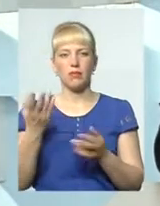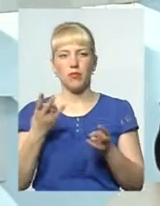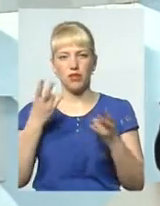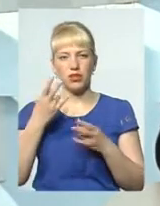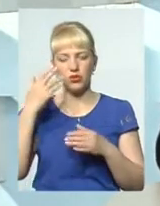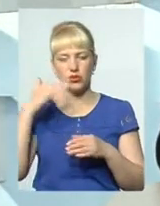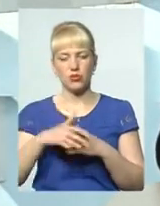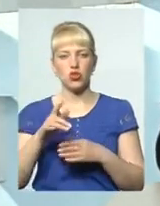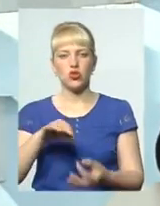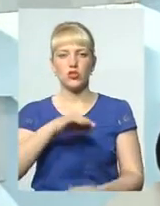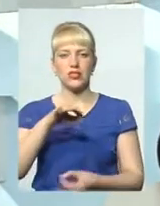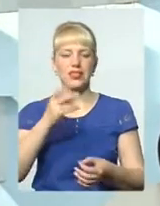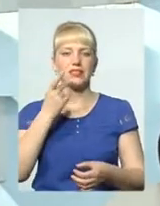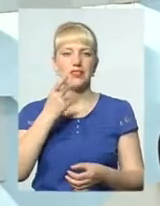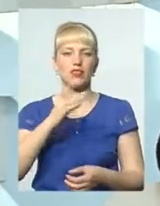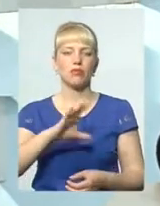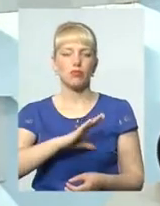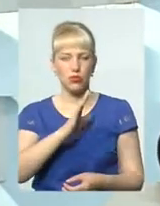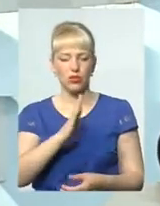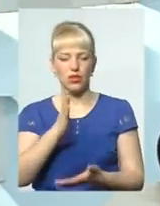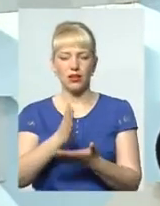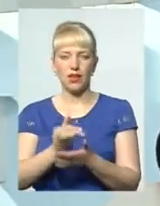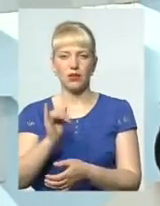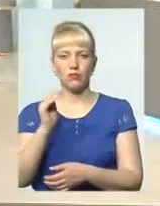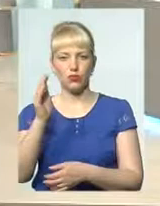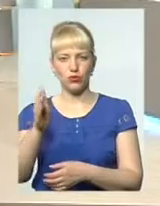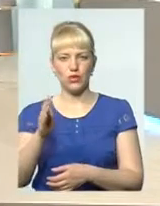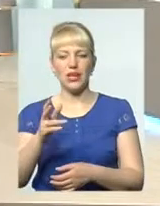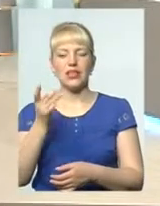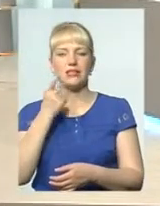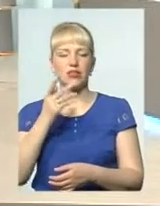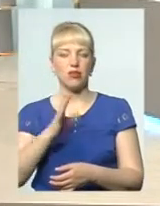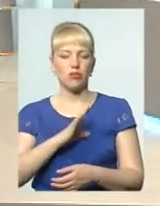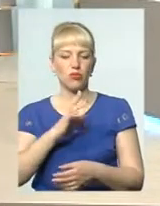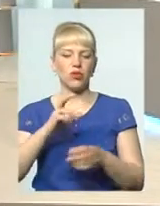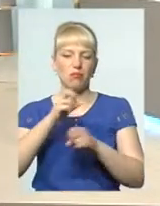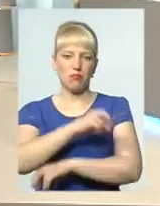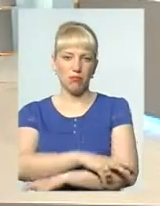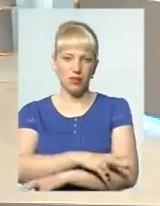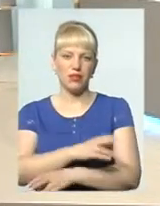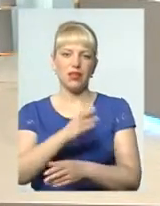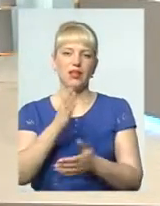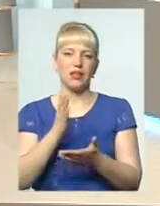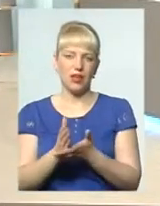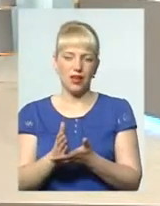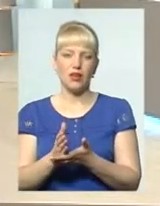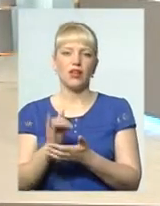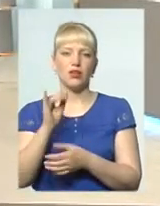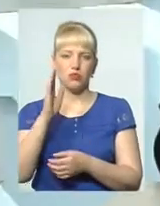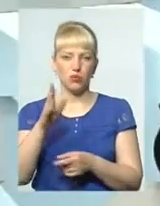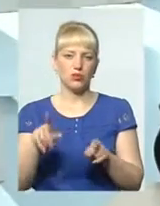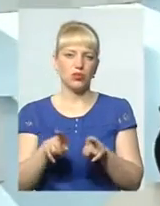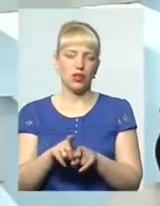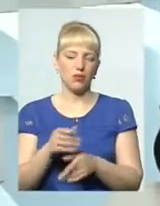що завжди сироти були, є і будуть. Завжди були бідні, є і вони будуть. І ми можемо